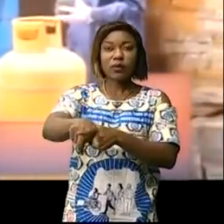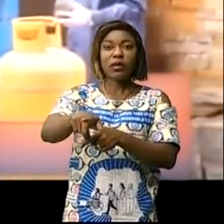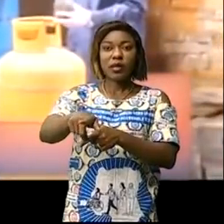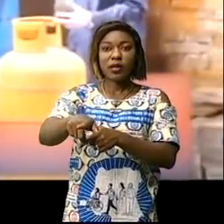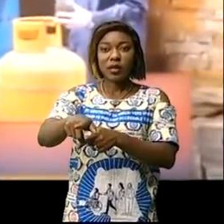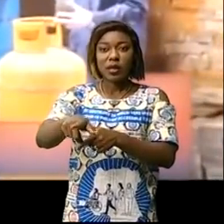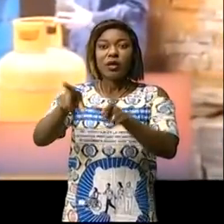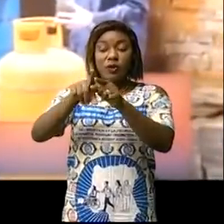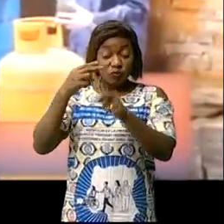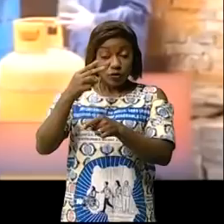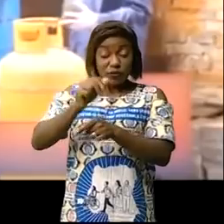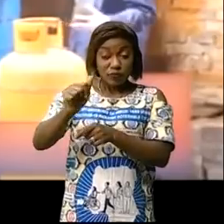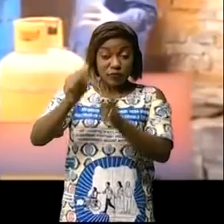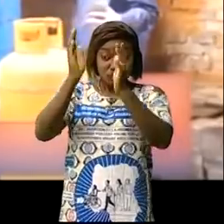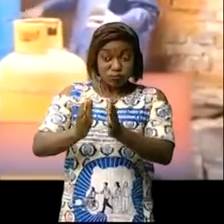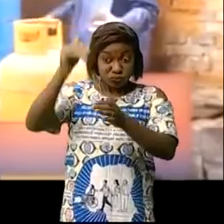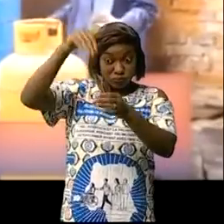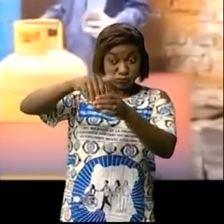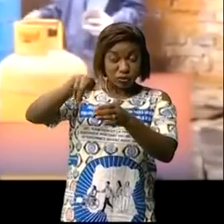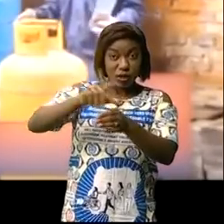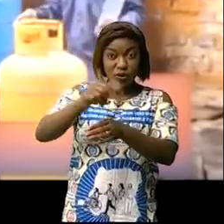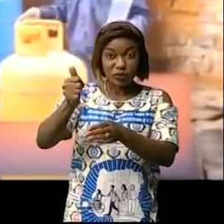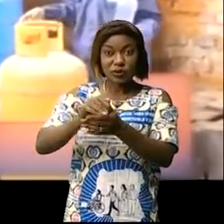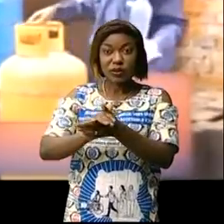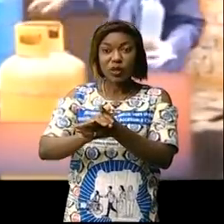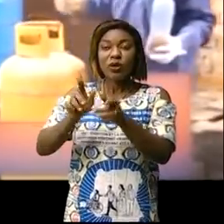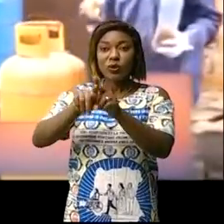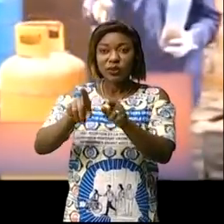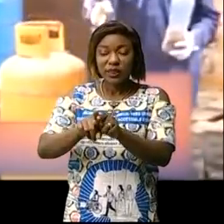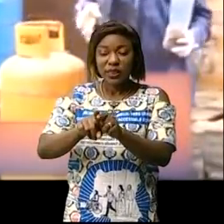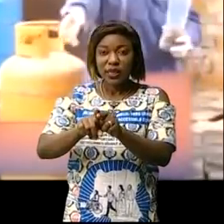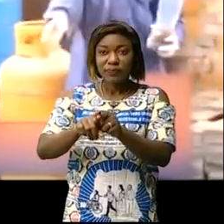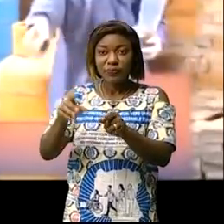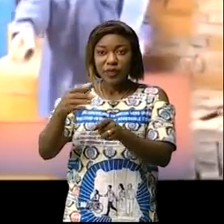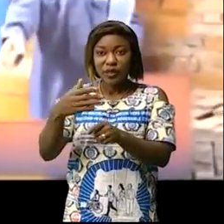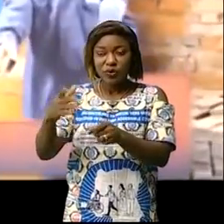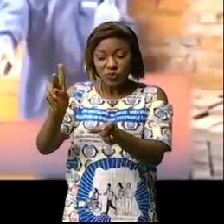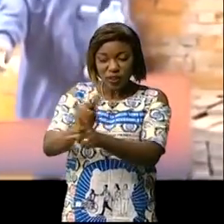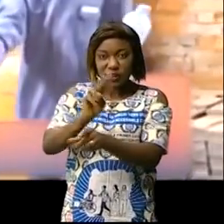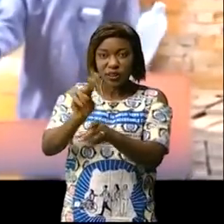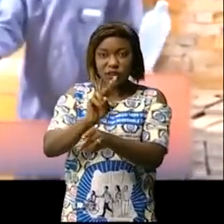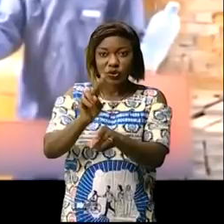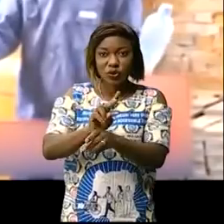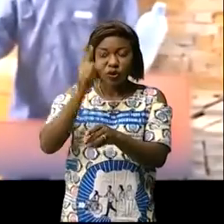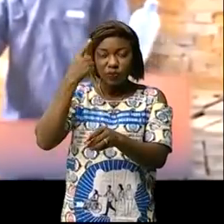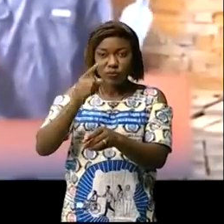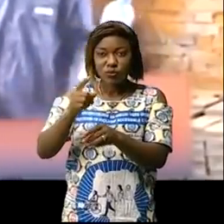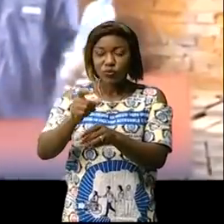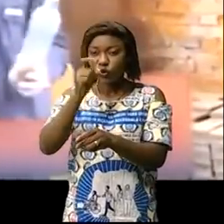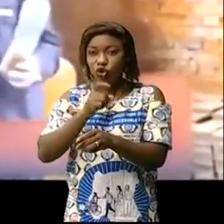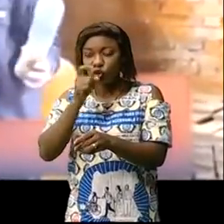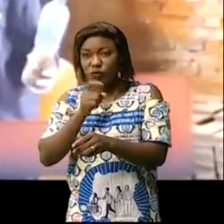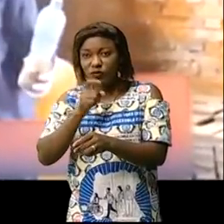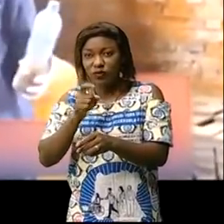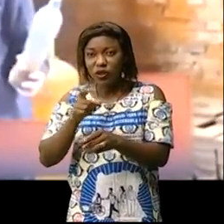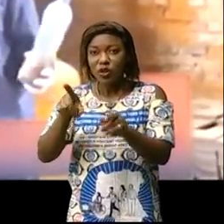réservoirs que vous voyez et ces matières là nous les utilisons pour chauffer parce